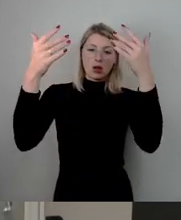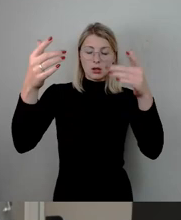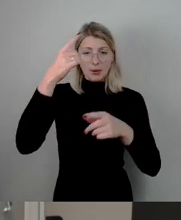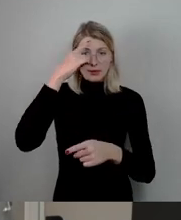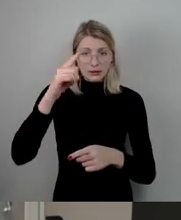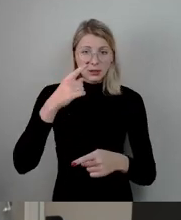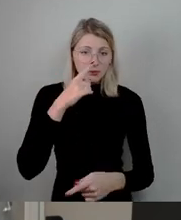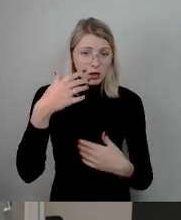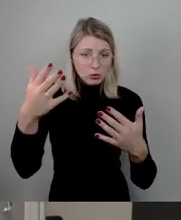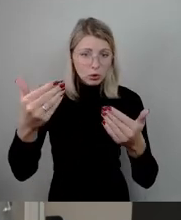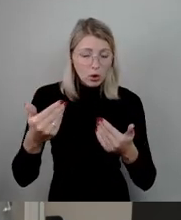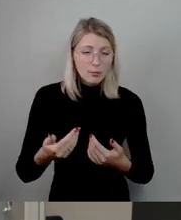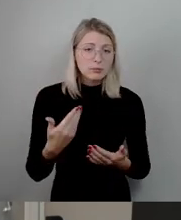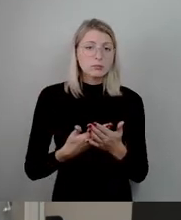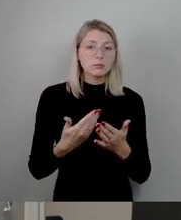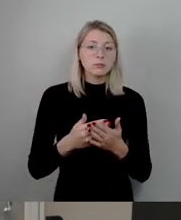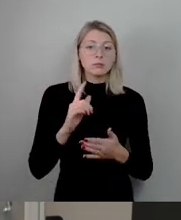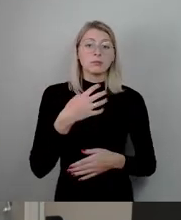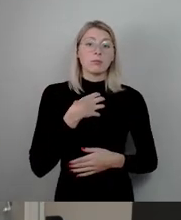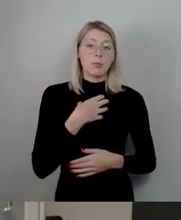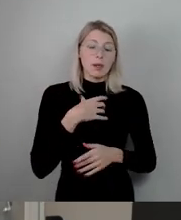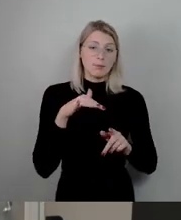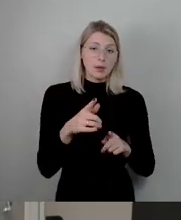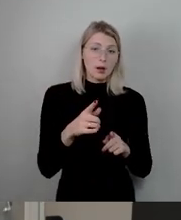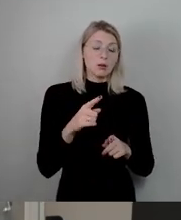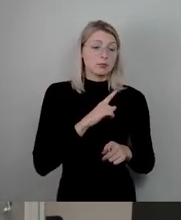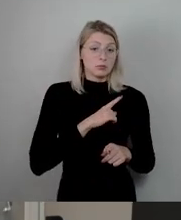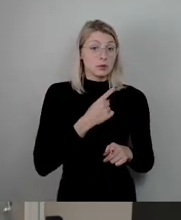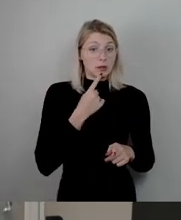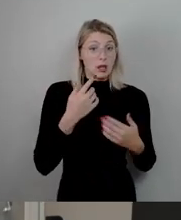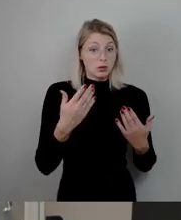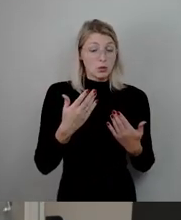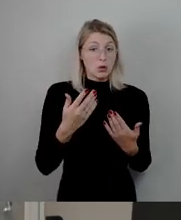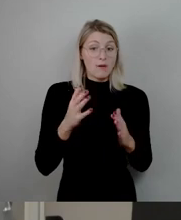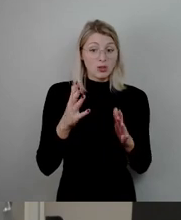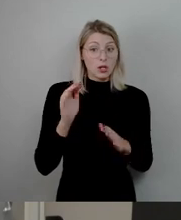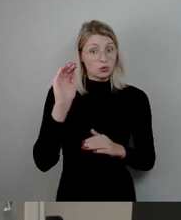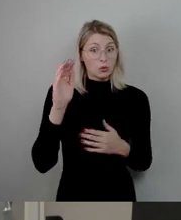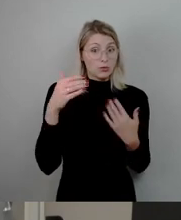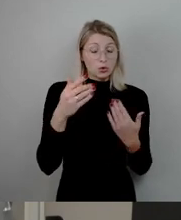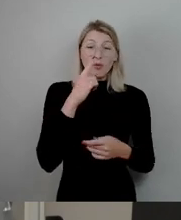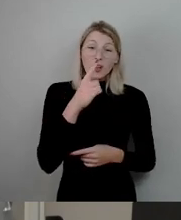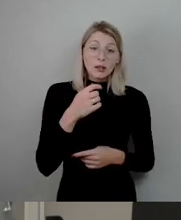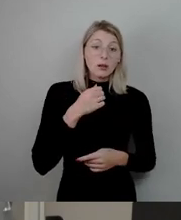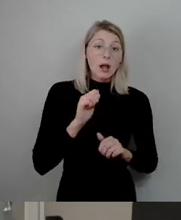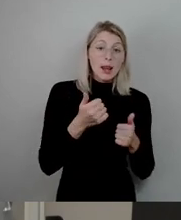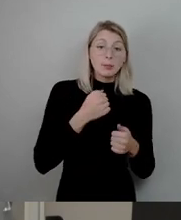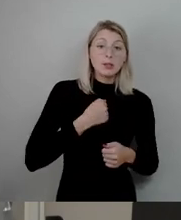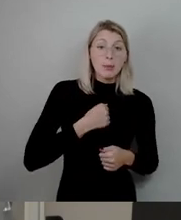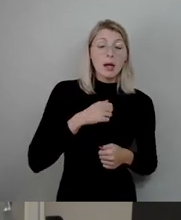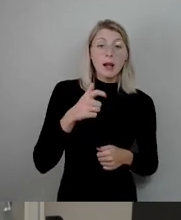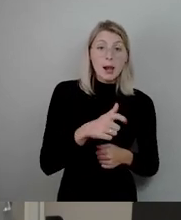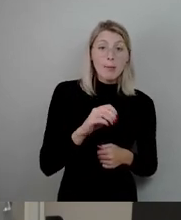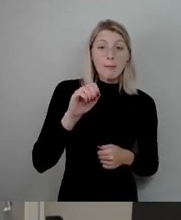ein großes Problem. Ich prophezeie, wenn das Erlebnisbad Elbermare zugemacht wird,